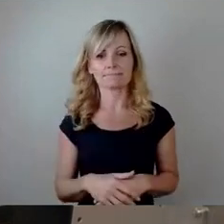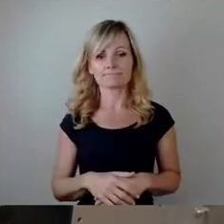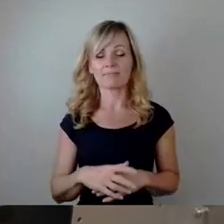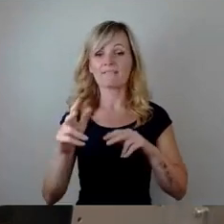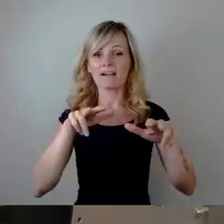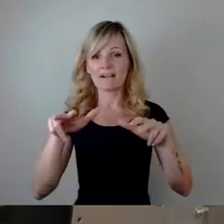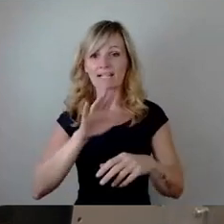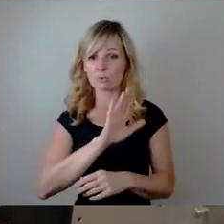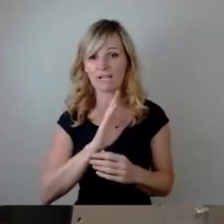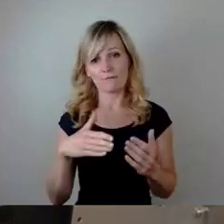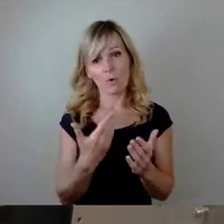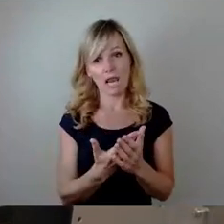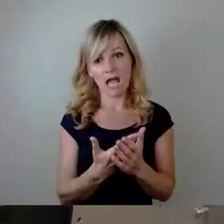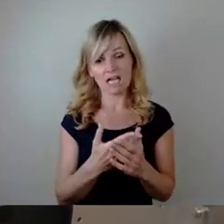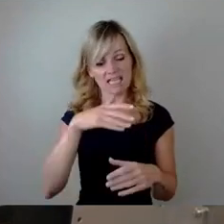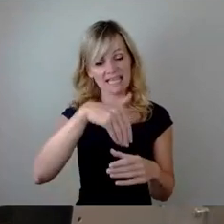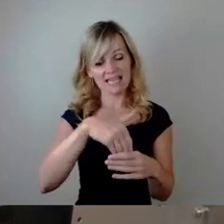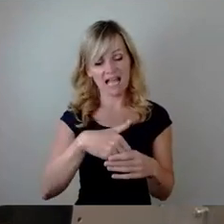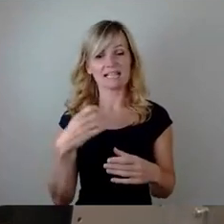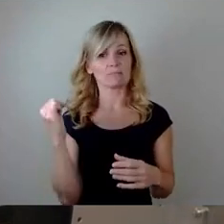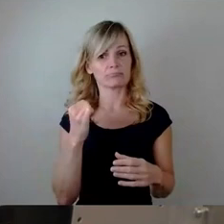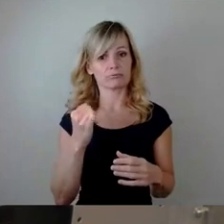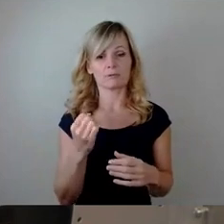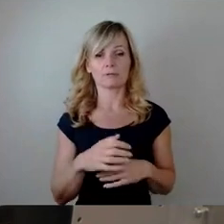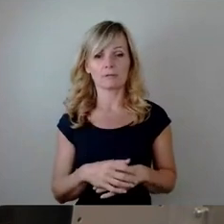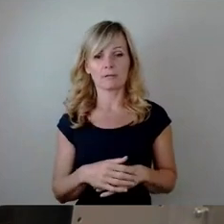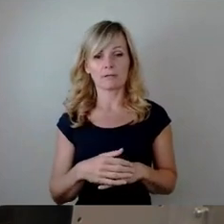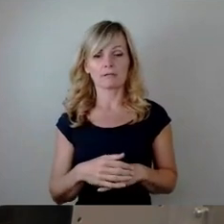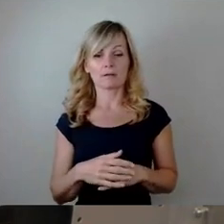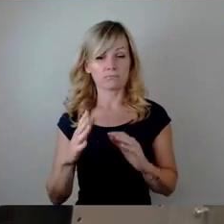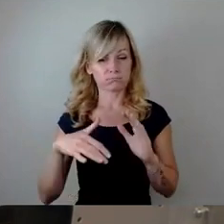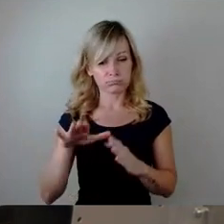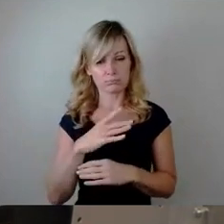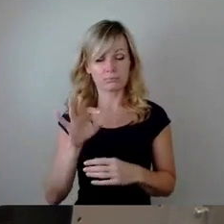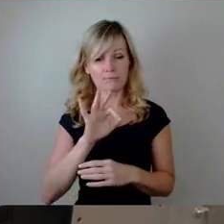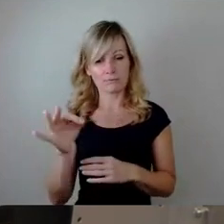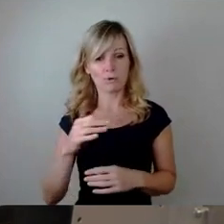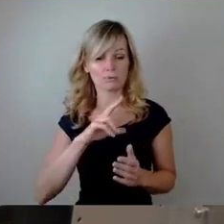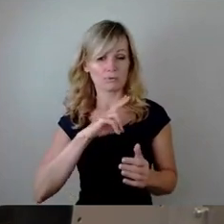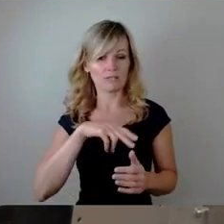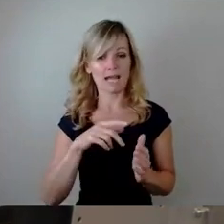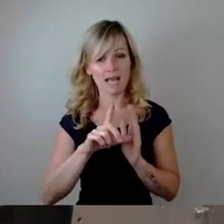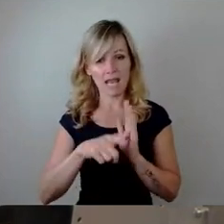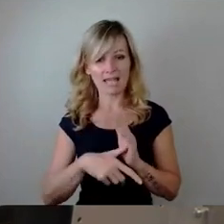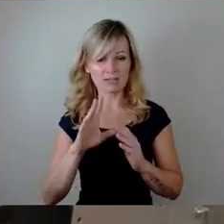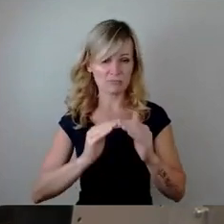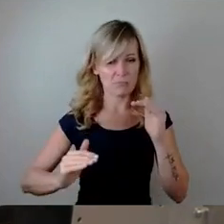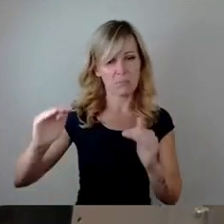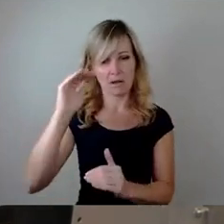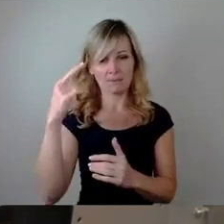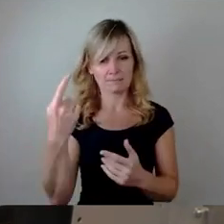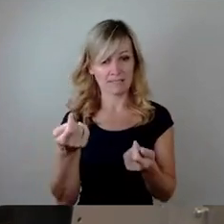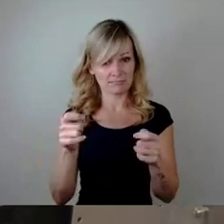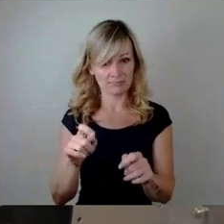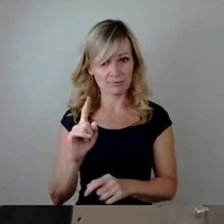Mehr als 27,3 Millionen zusätzliche Mehrbedarfe für soziale Leistungen sollen wir heute beschließen. 25